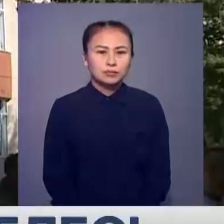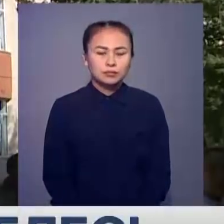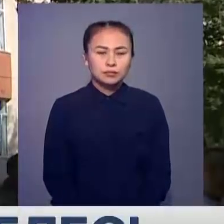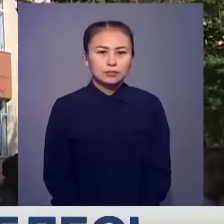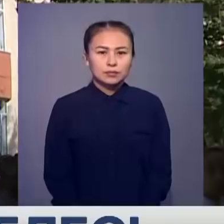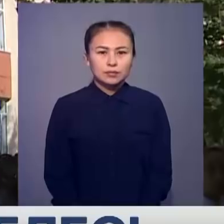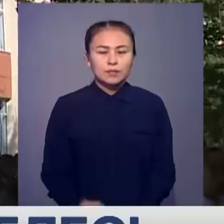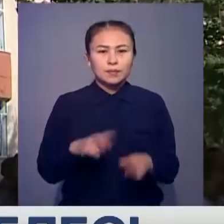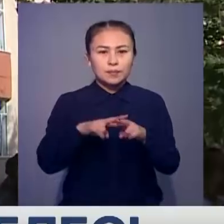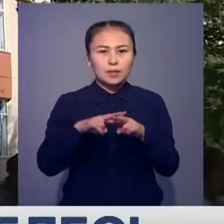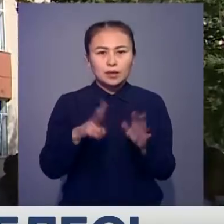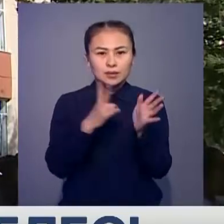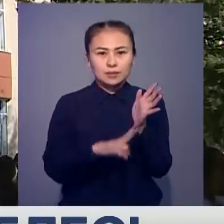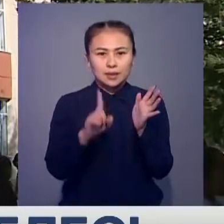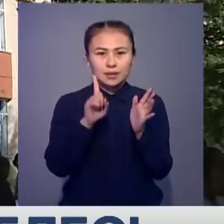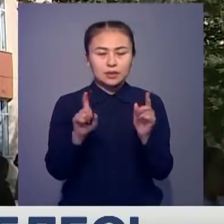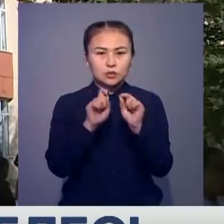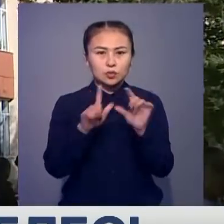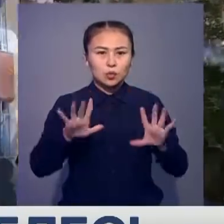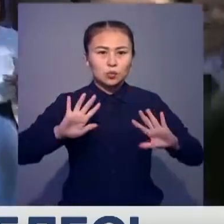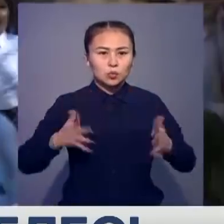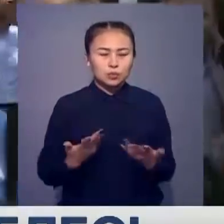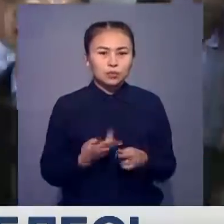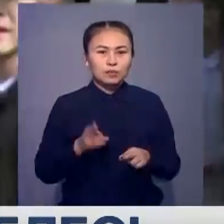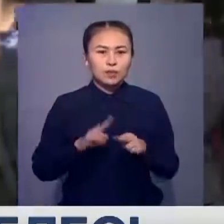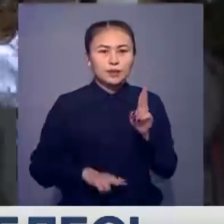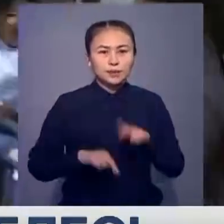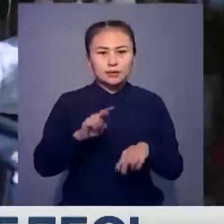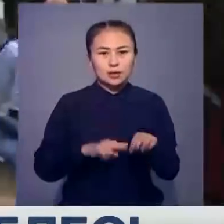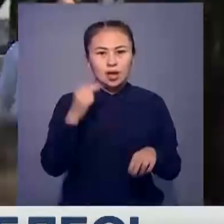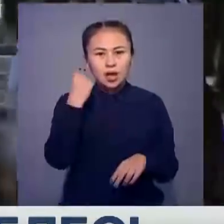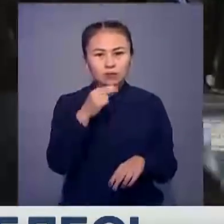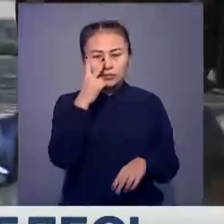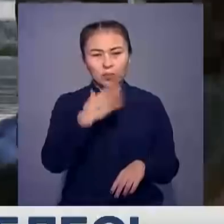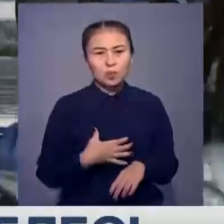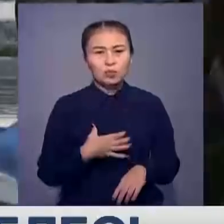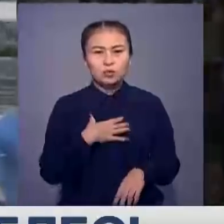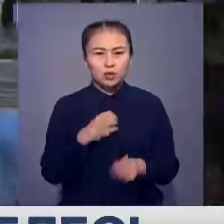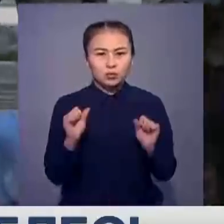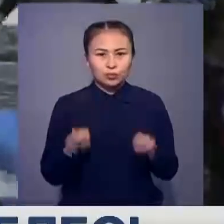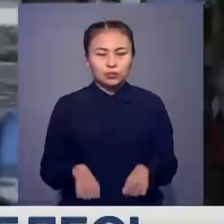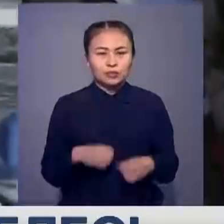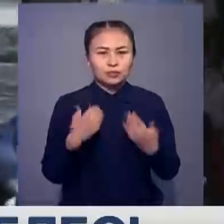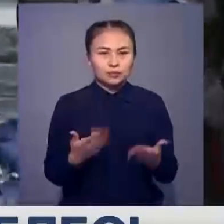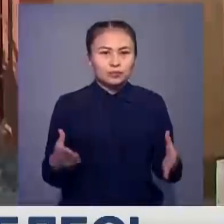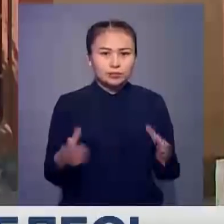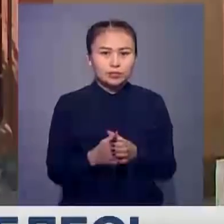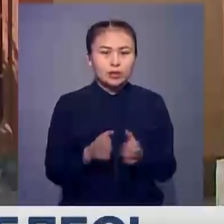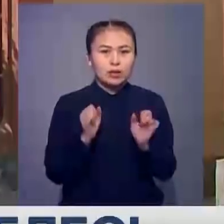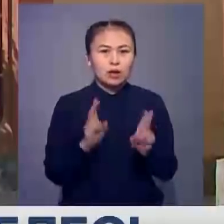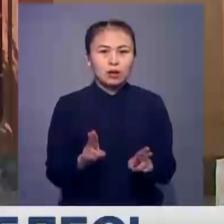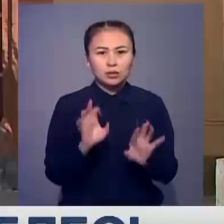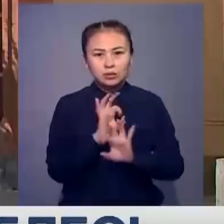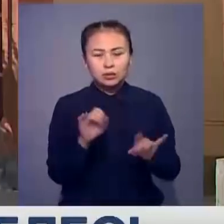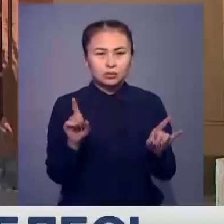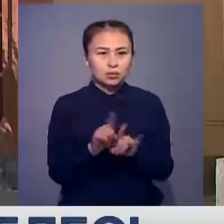Нұрсултандағы 71-ші мектеп лицейінде болған жағдай құрлыс сапасының төмендігін көрсетеді. Қызұрлы мекемелер өздерін қалай ақтап